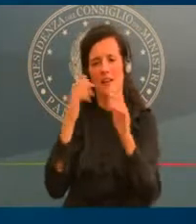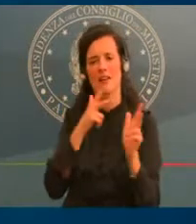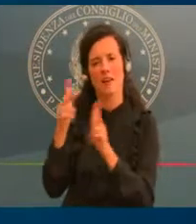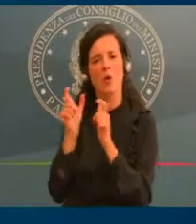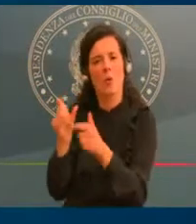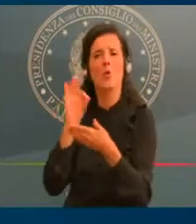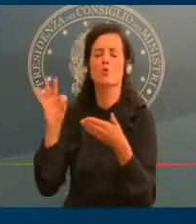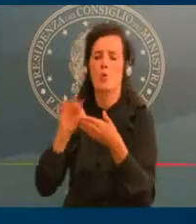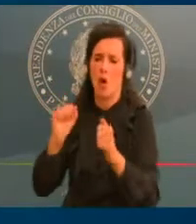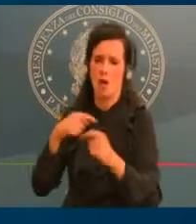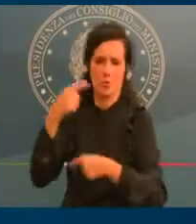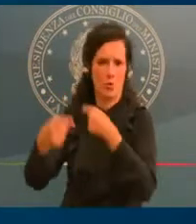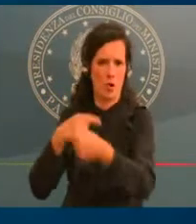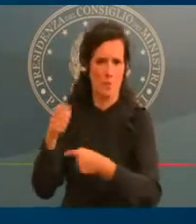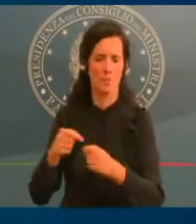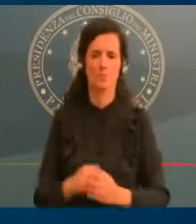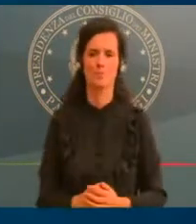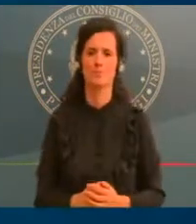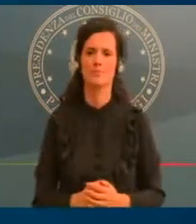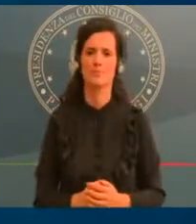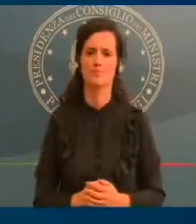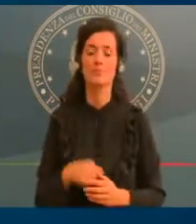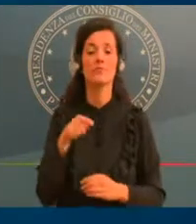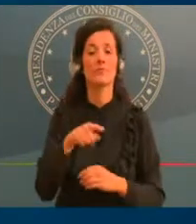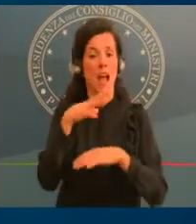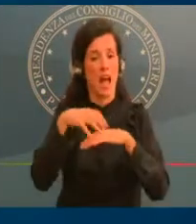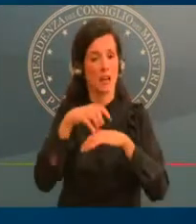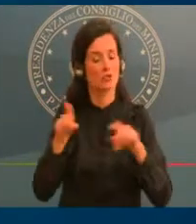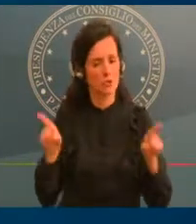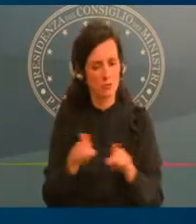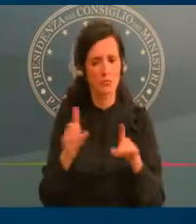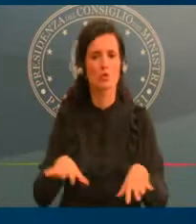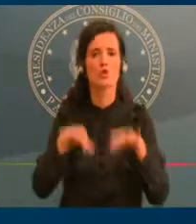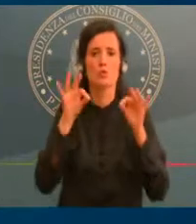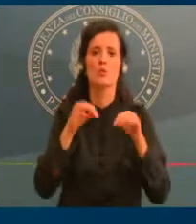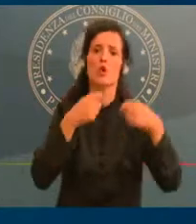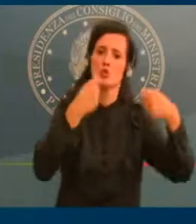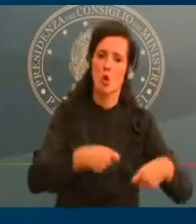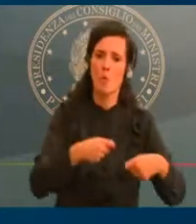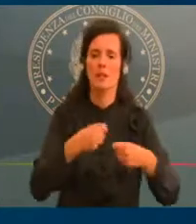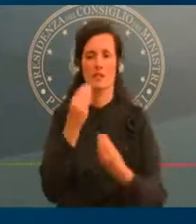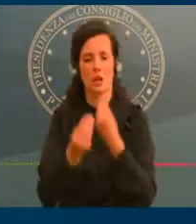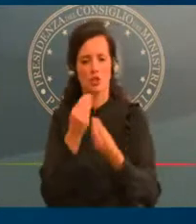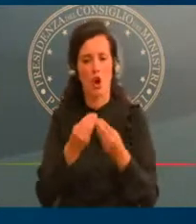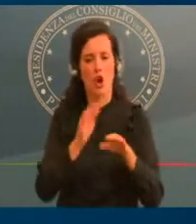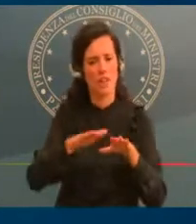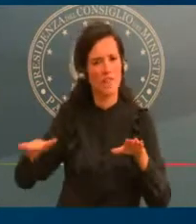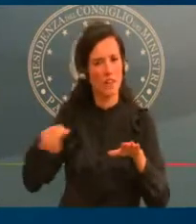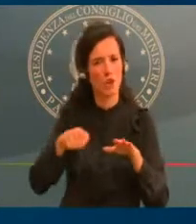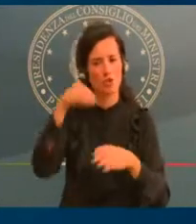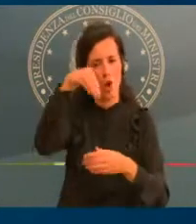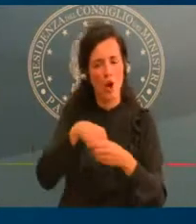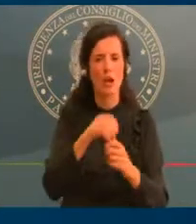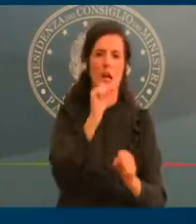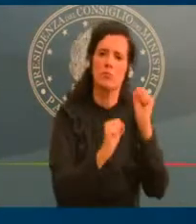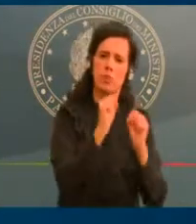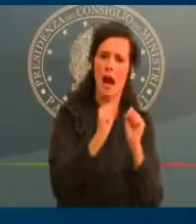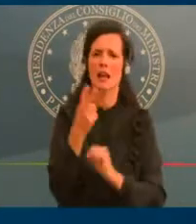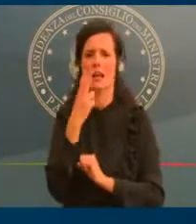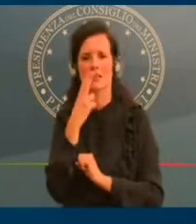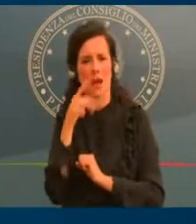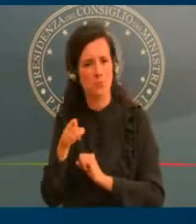videogiochi, anche nei bar, nelle tabaccherie, e continuano a rimanere chiuse piscine, palestre, teatri, cinema,